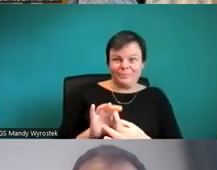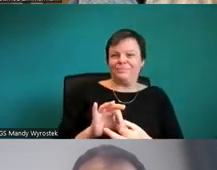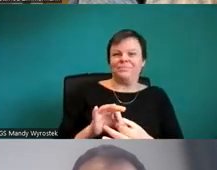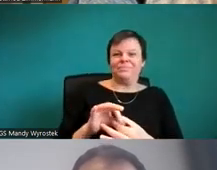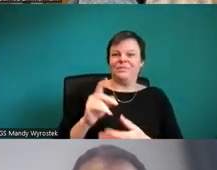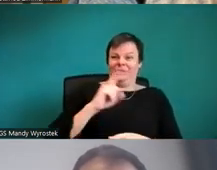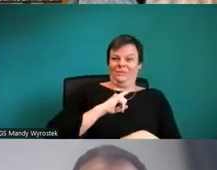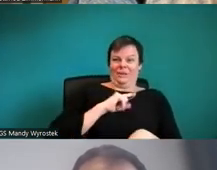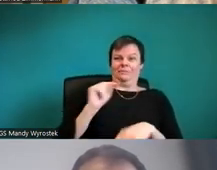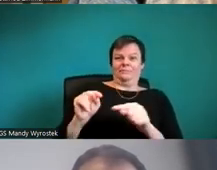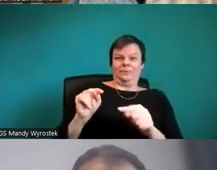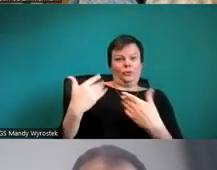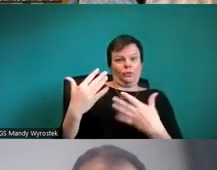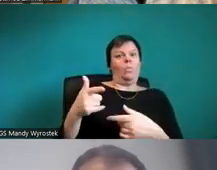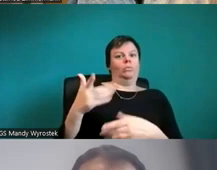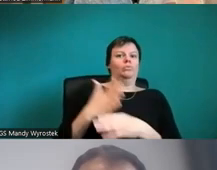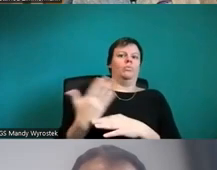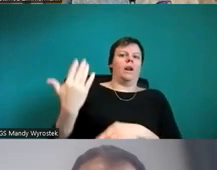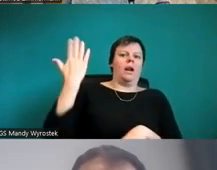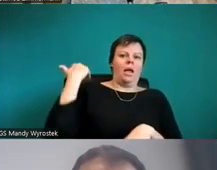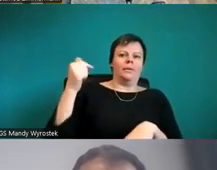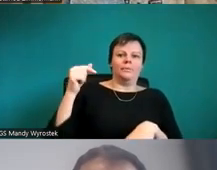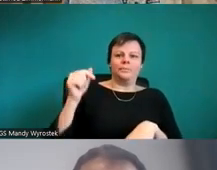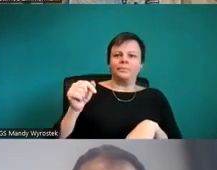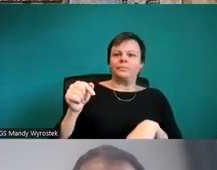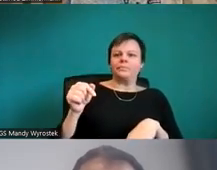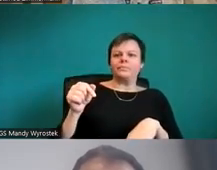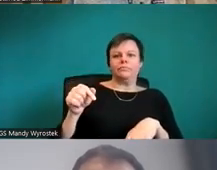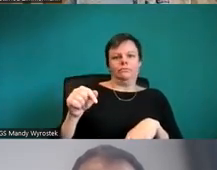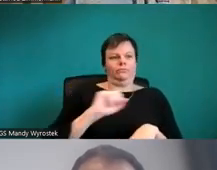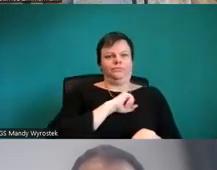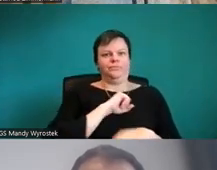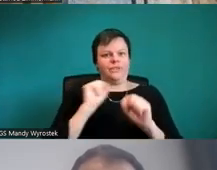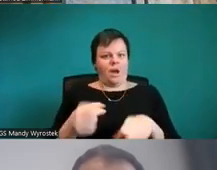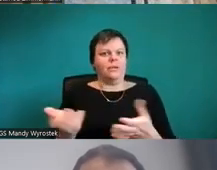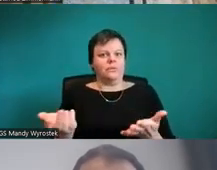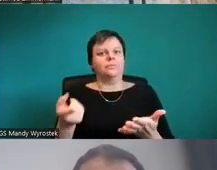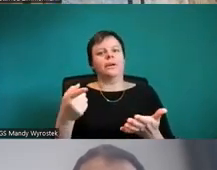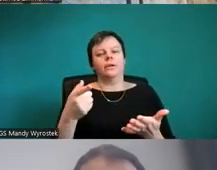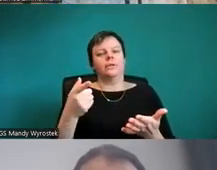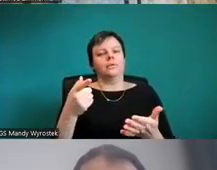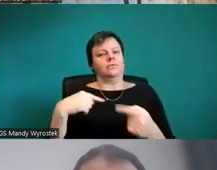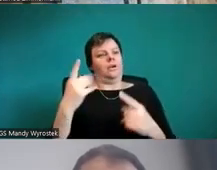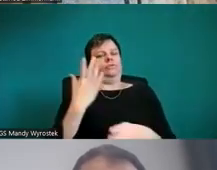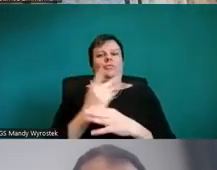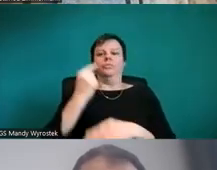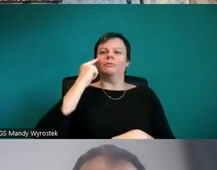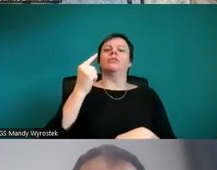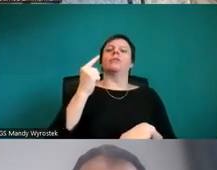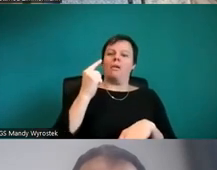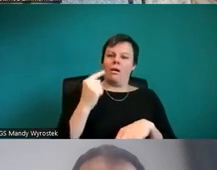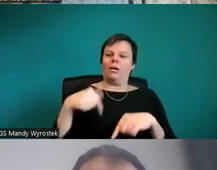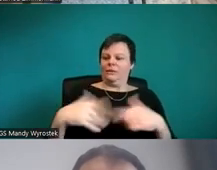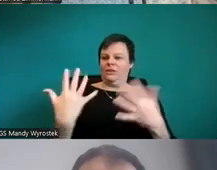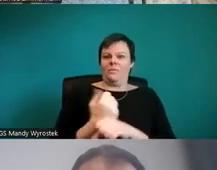Programmen. Es kann nützlich sein, aber man muss sich schon bewusst sein, was man hier tut. Und das ist